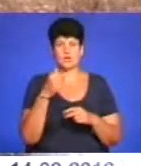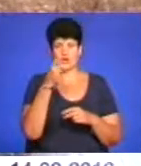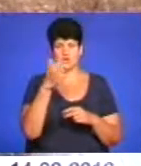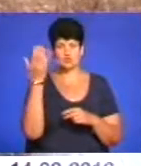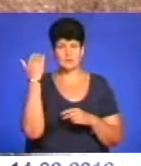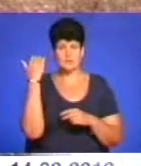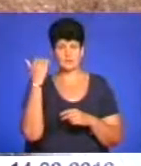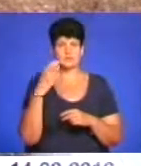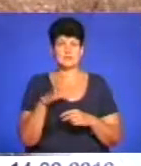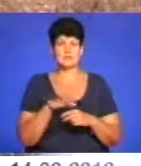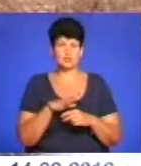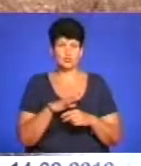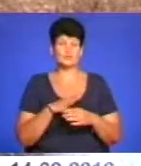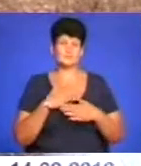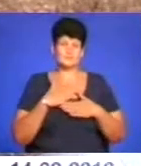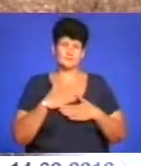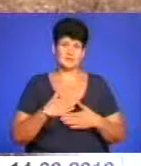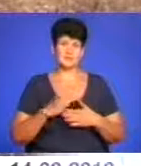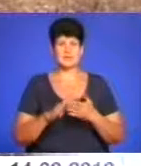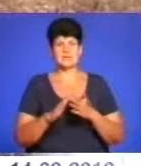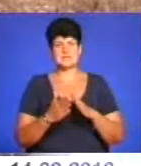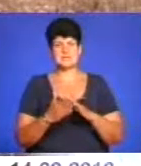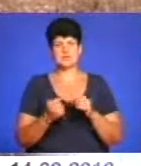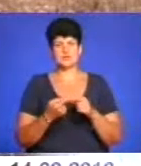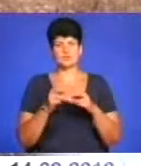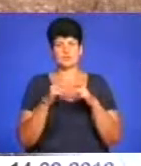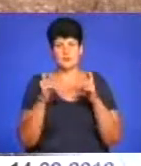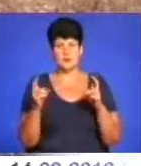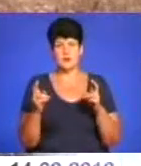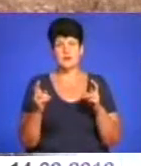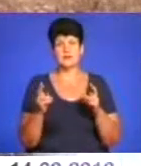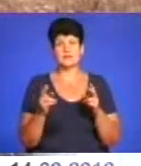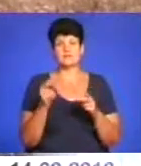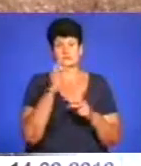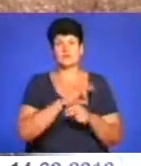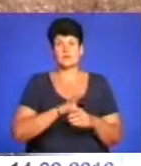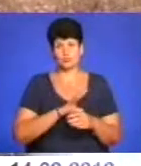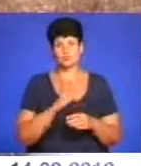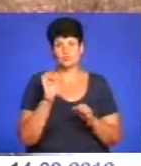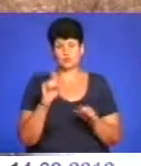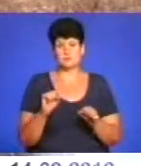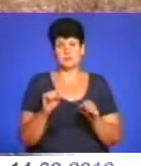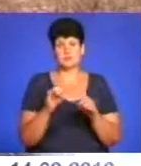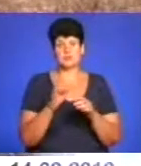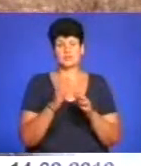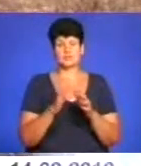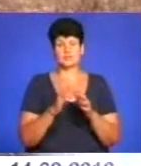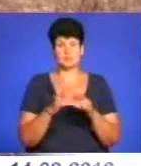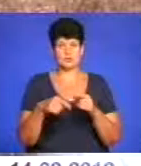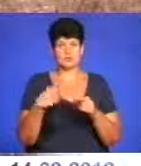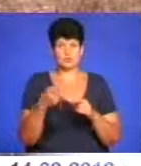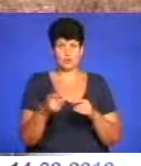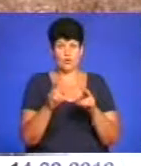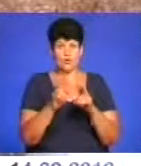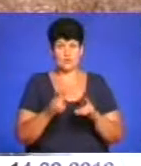давали умовно задовільний стан даних конструкцій, але експлуатація була можлива. Під час чергового обстеження ми бачимо, що ситуація